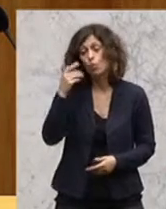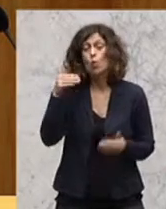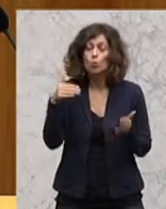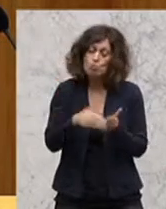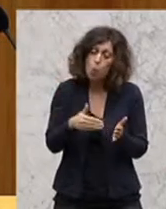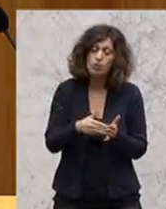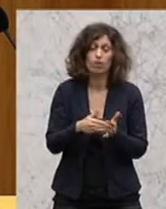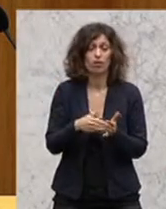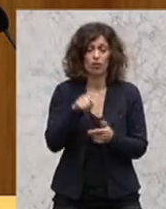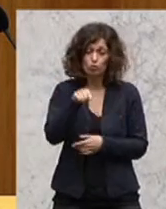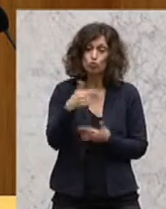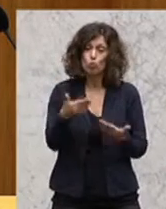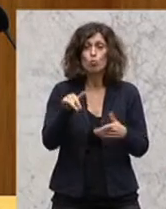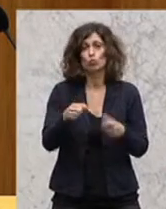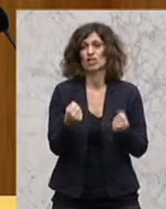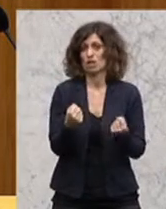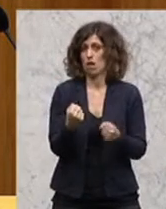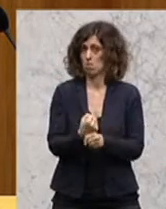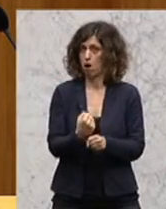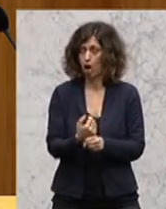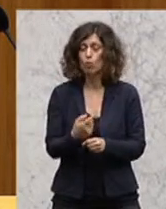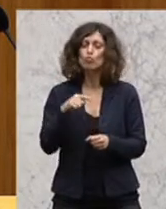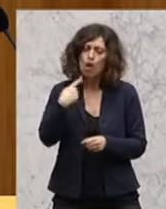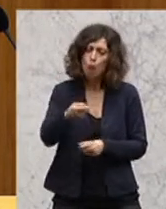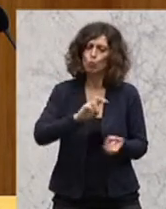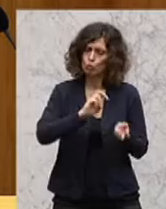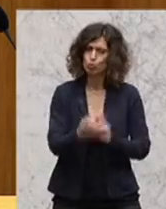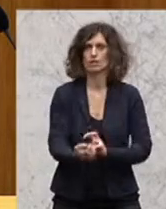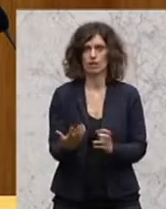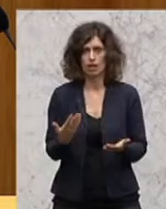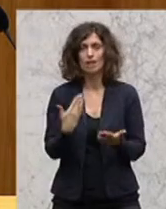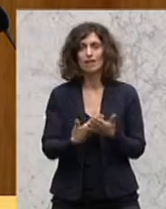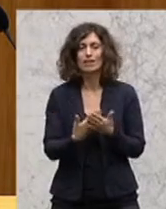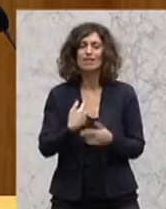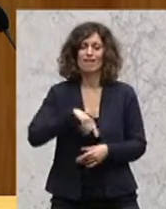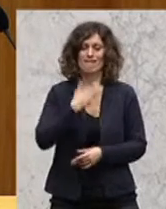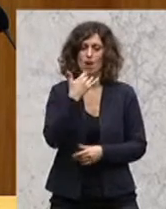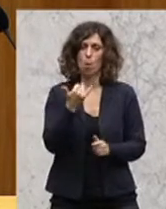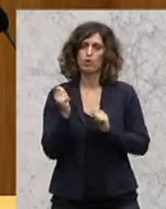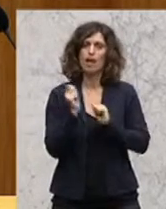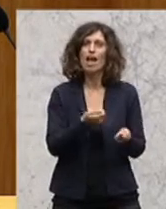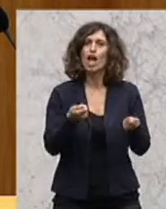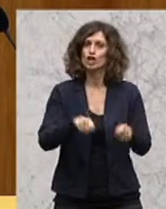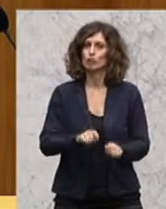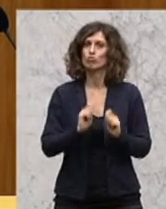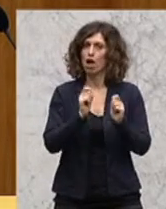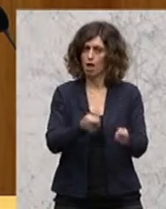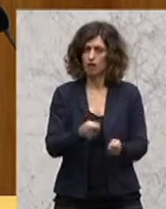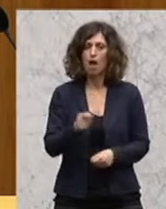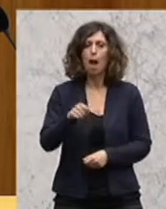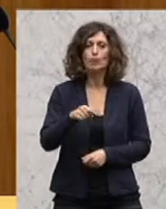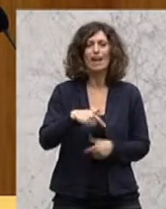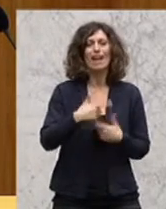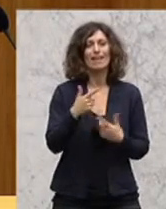abzusichern und umzusetzen. Und daher möchte ich heute den Entschließungsantrag einbringen der Abgeordneten